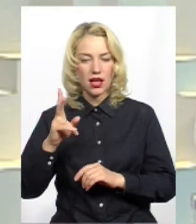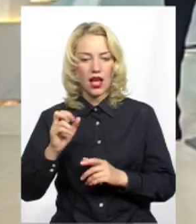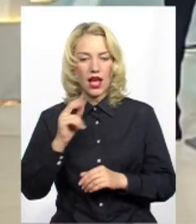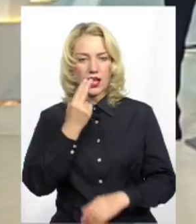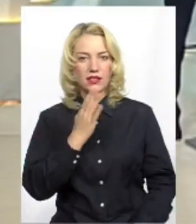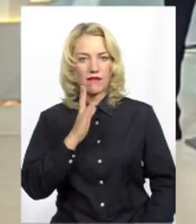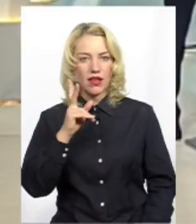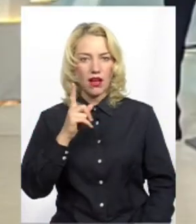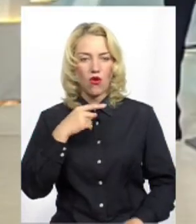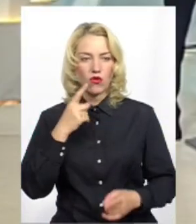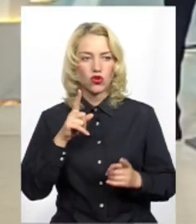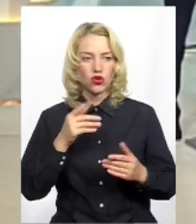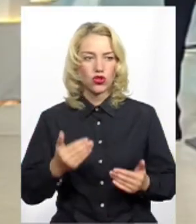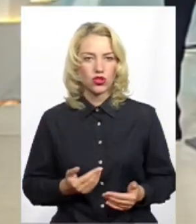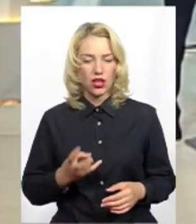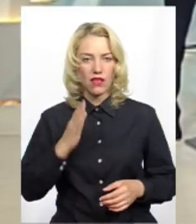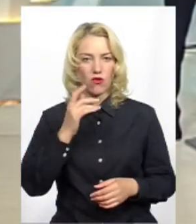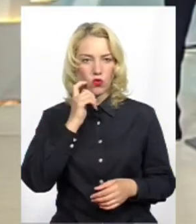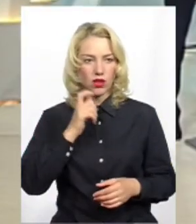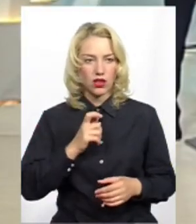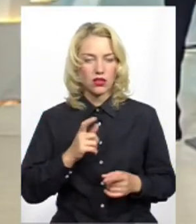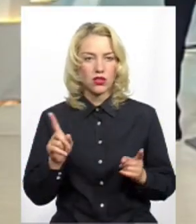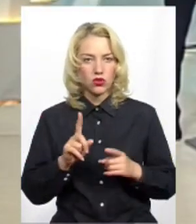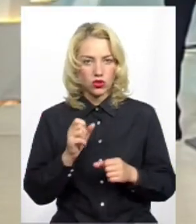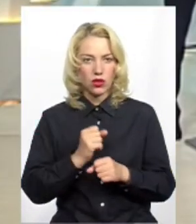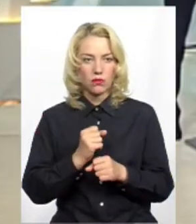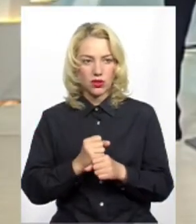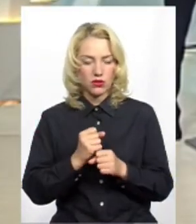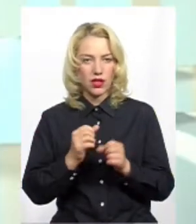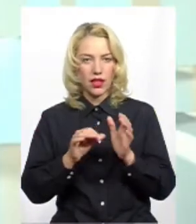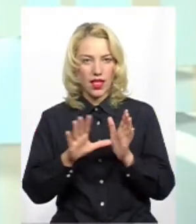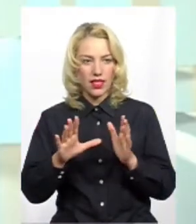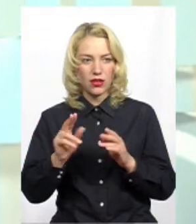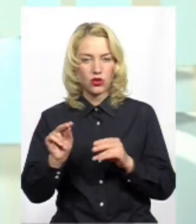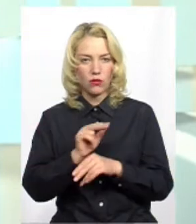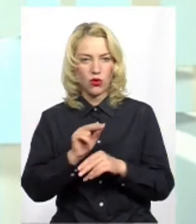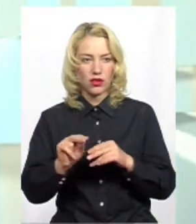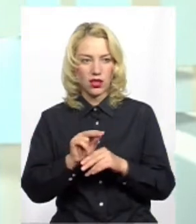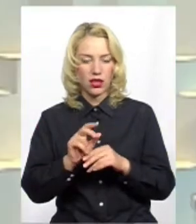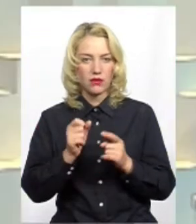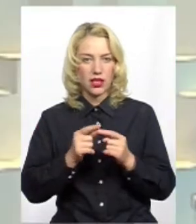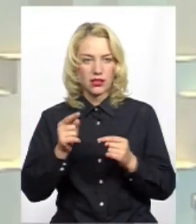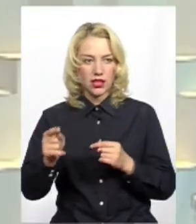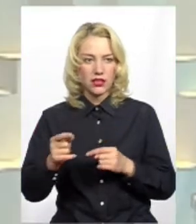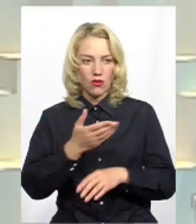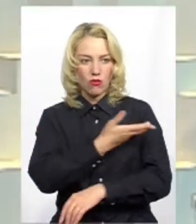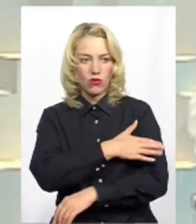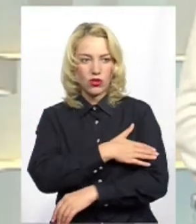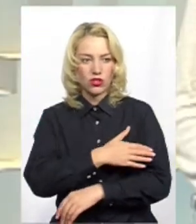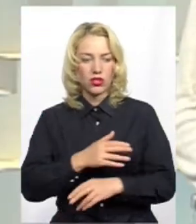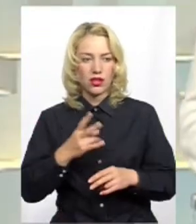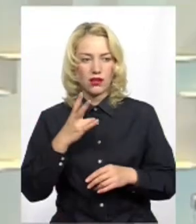що останні п'ять років жили в Україні. Невже працювали електромонтером в Польщі дистанційно? Так, ні.